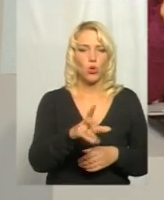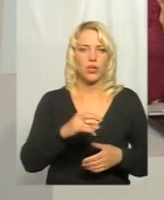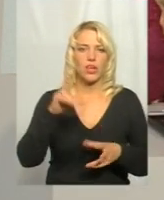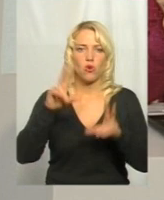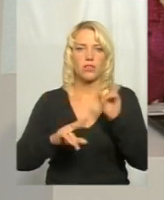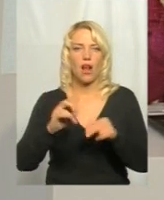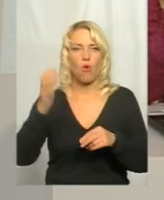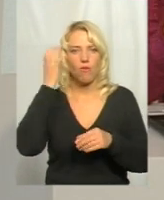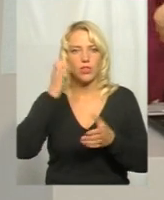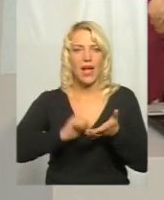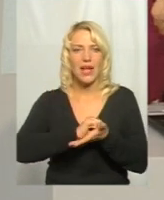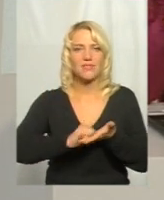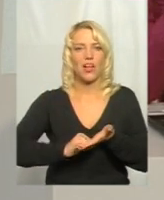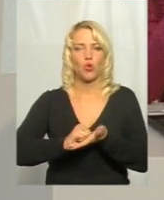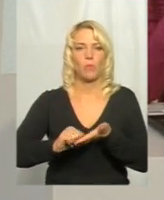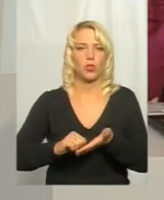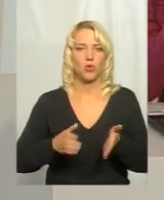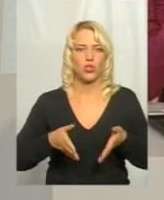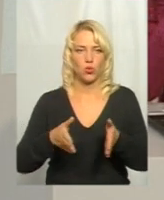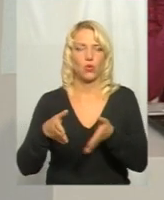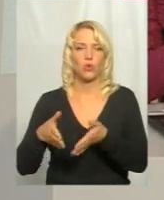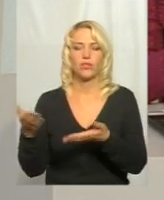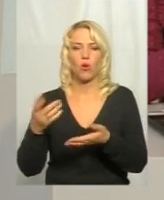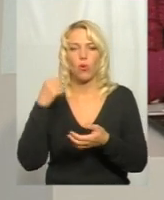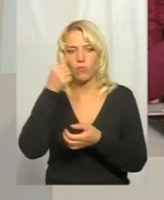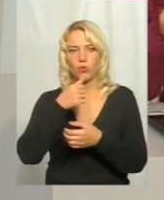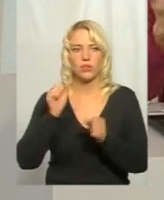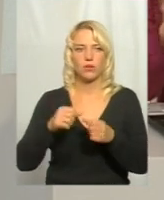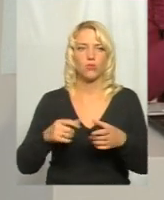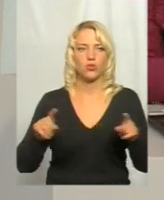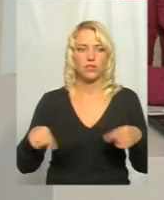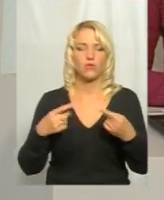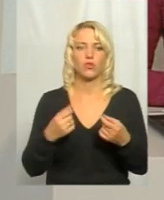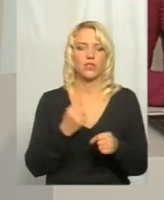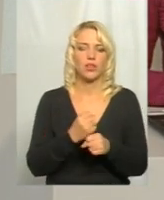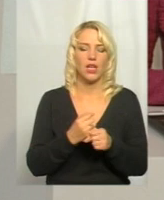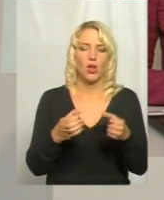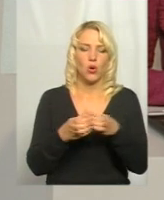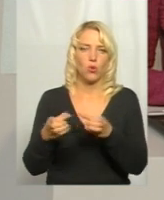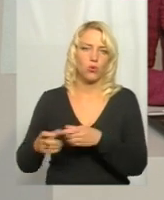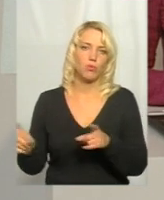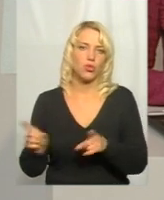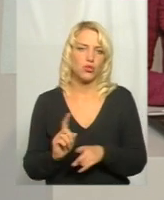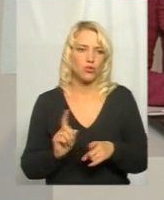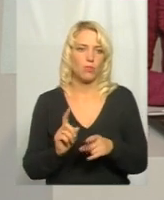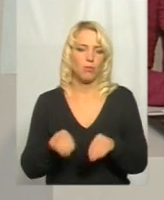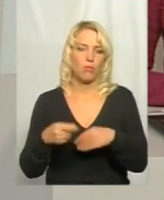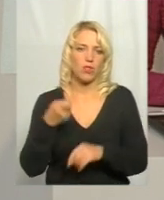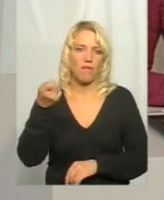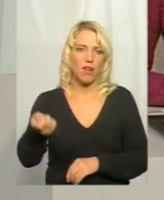З якого року вони можуть вже збиратися, там, ініціативні групи створювати і подаватися на те, щоб все ж таки мати